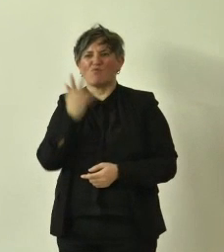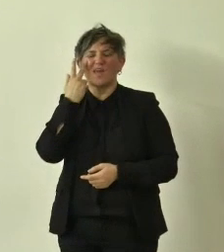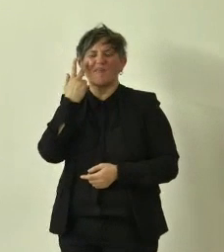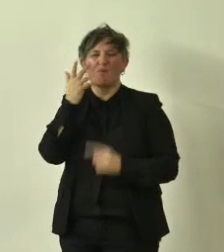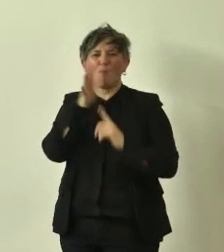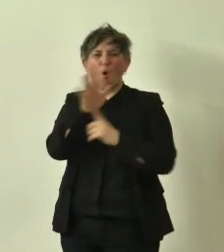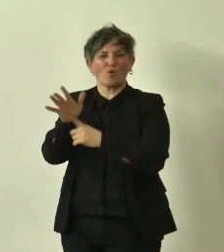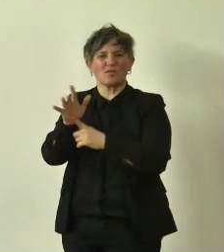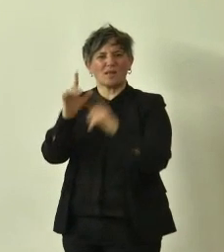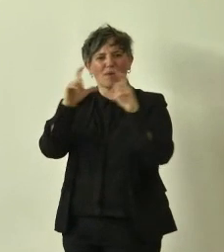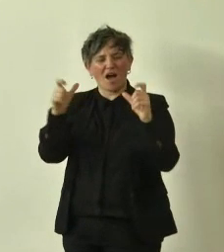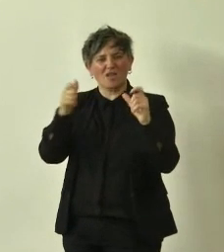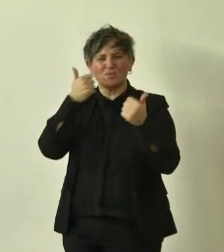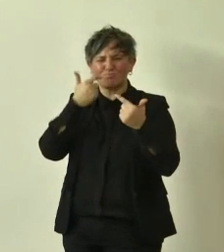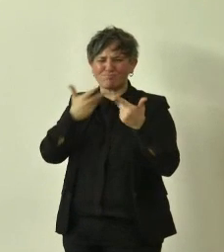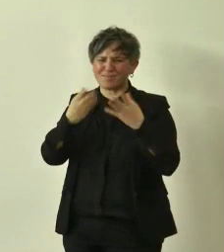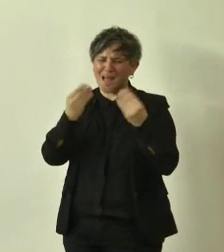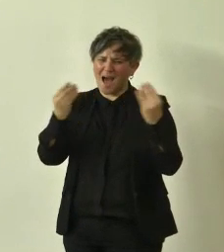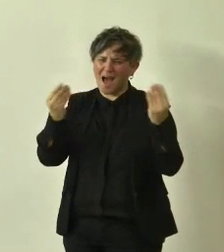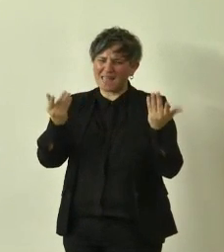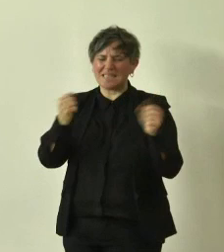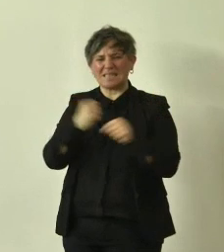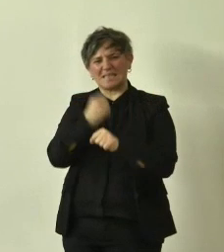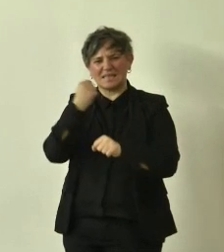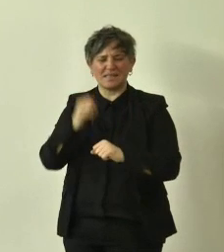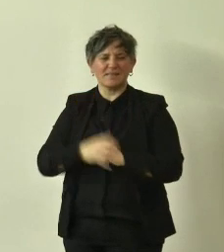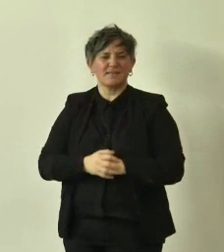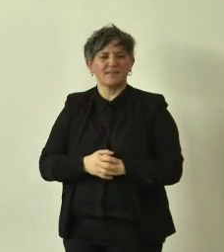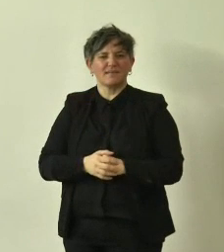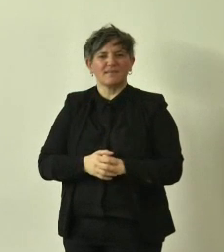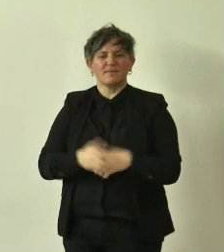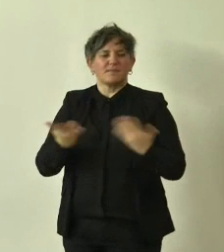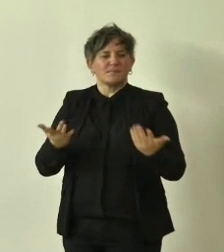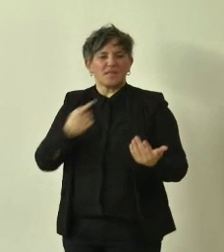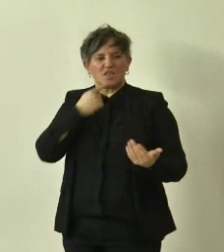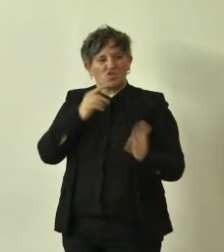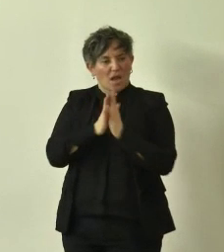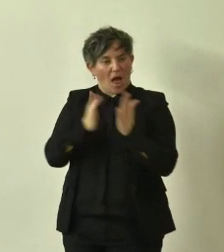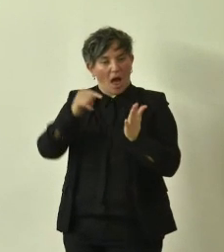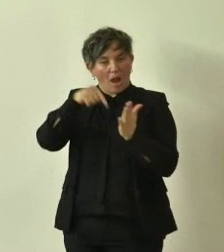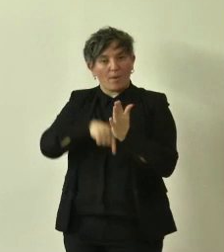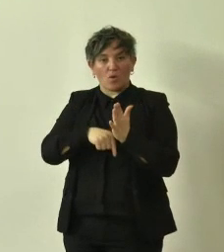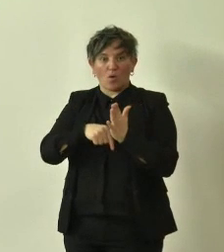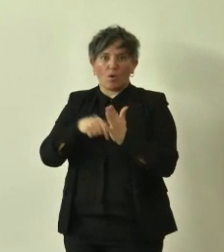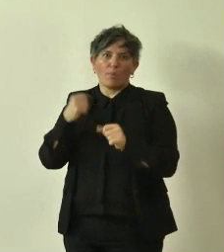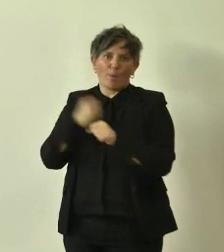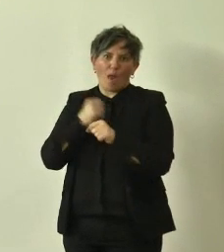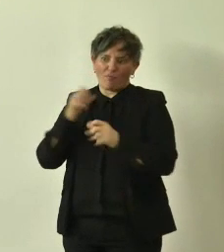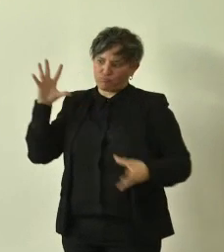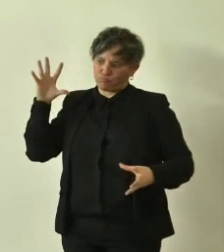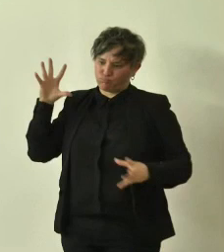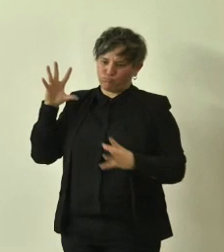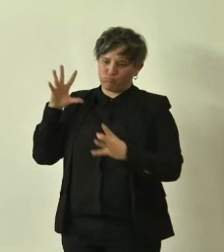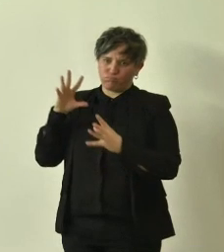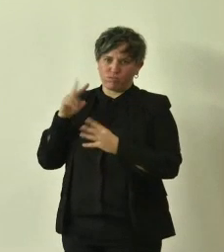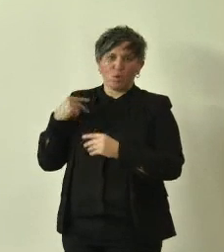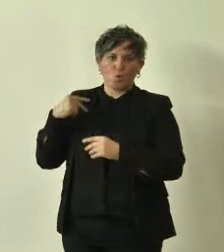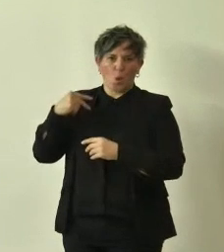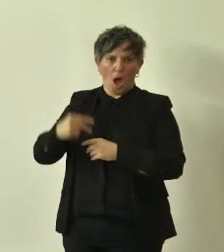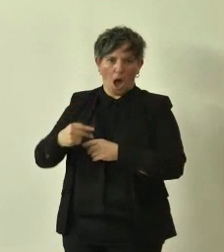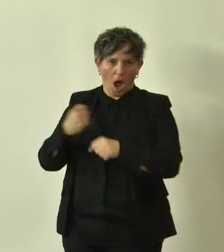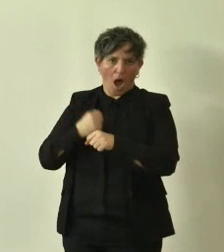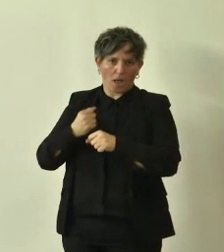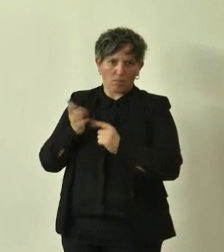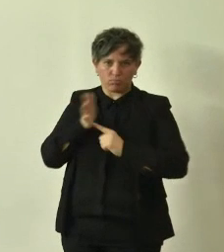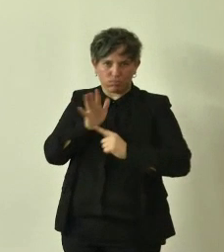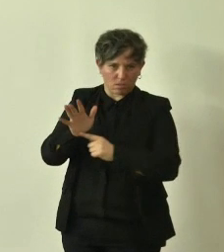avevo una bella carrellata di immagini questa pubblicazione come dicevo raccoglie il frutto del lavoro di due anni è stata